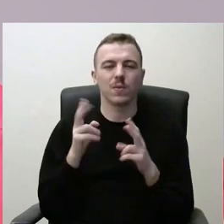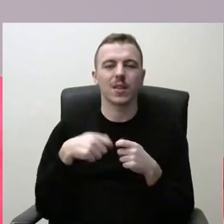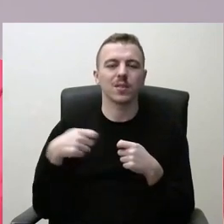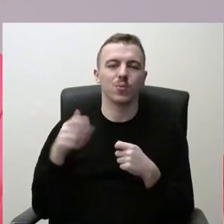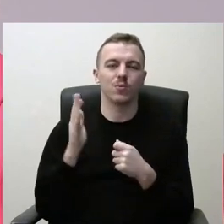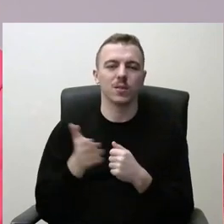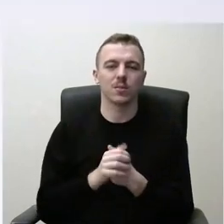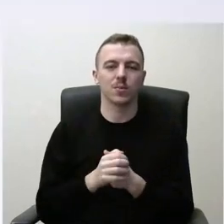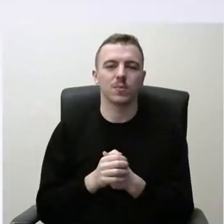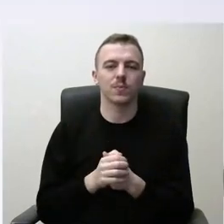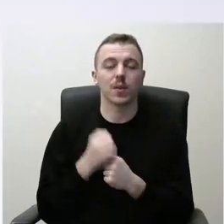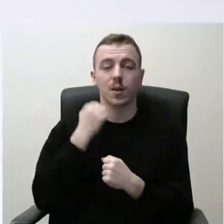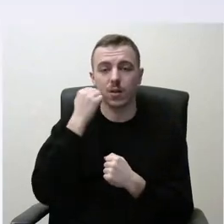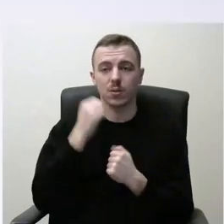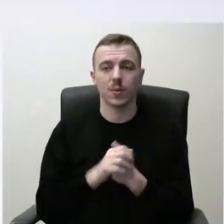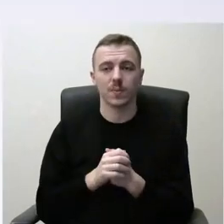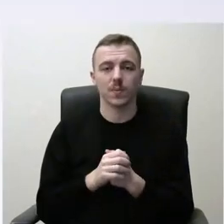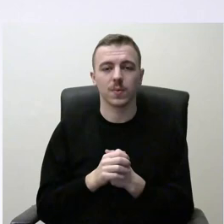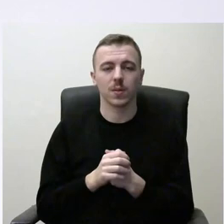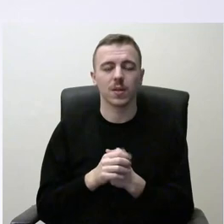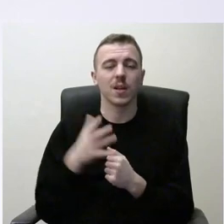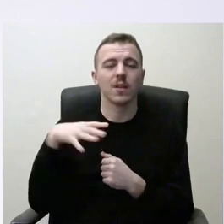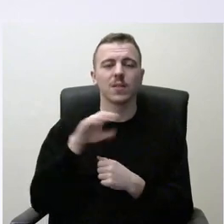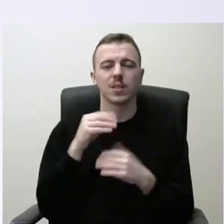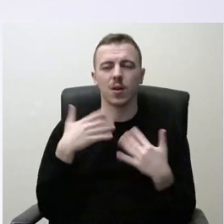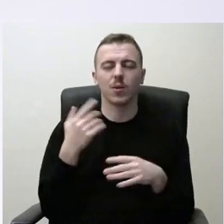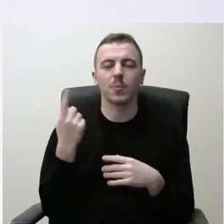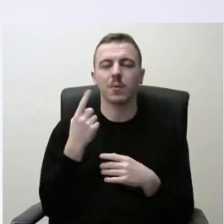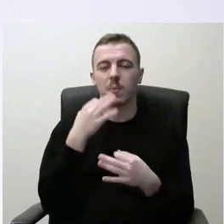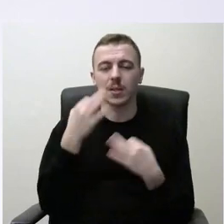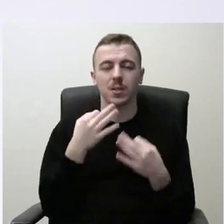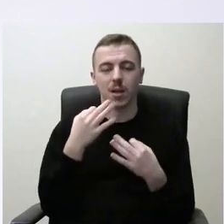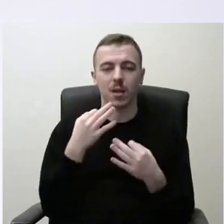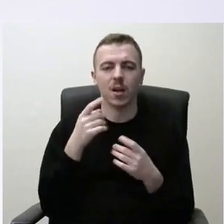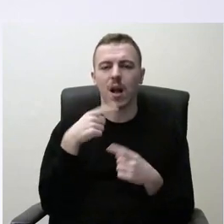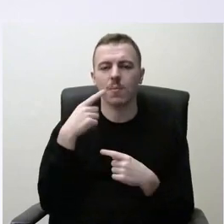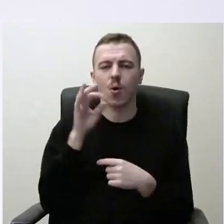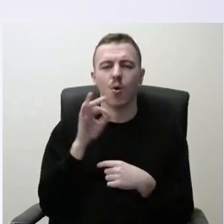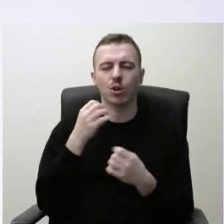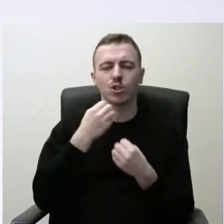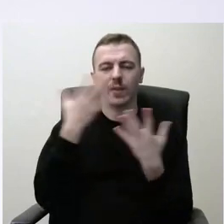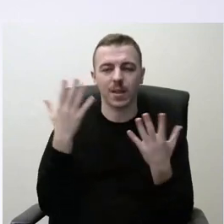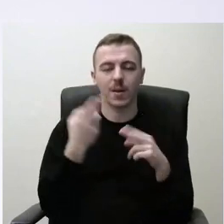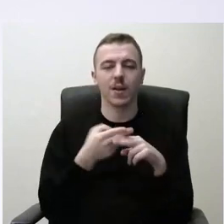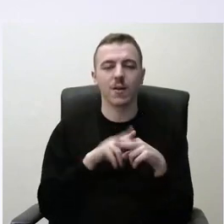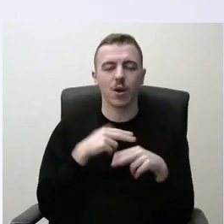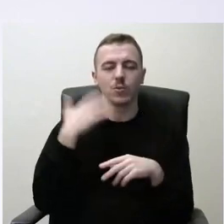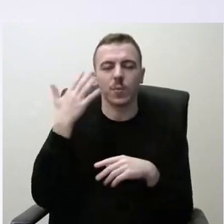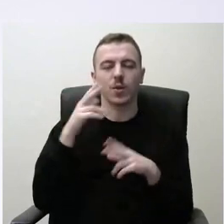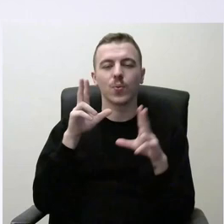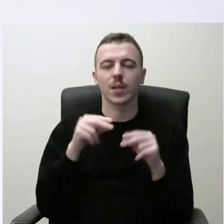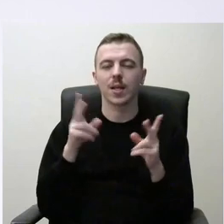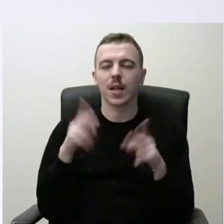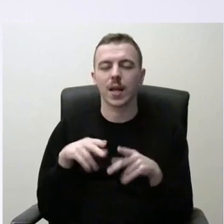Dėkuoju. Beveik visi savo pirmojo pasisakymo metu kalbėjote apie švietimą, todėl manau, kad tikrai reikėtų